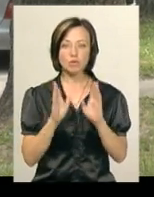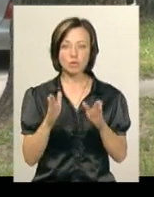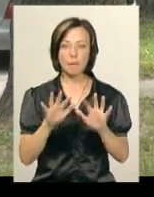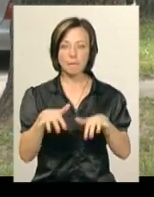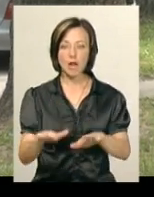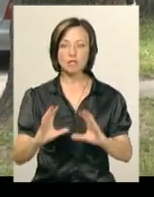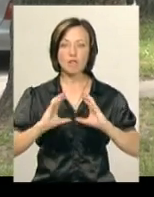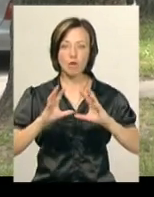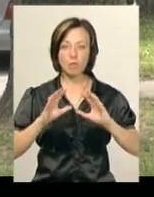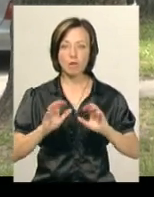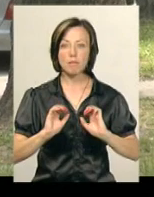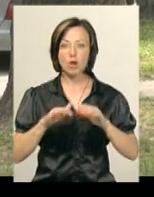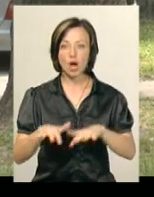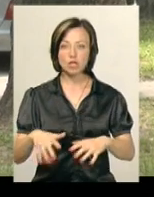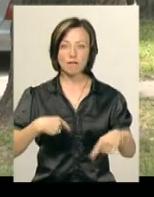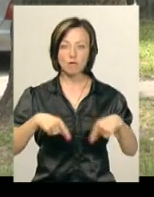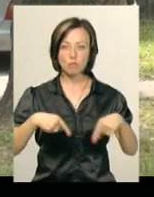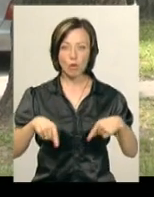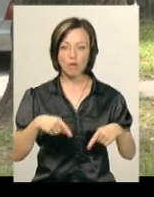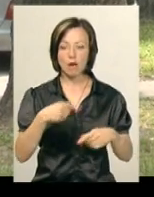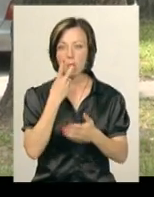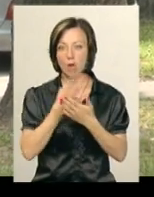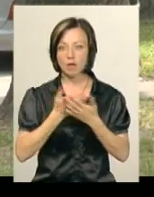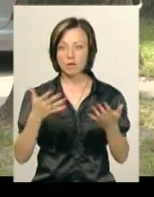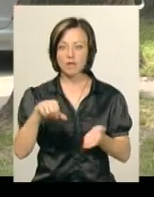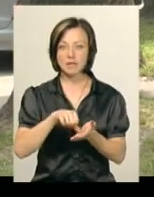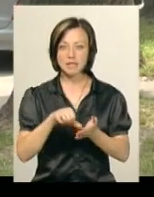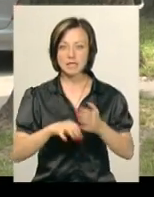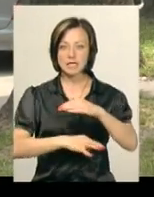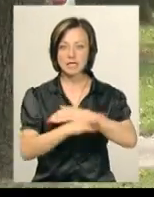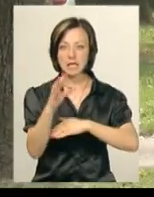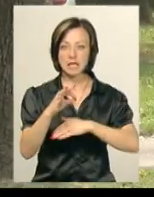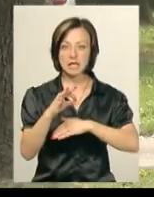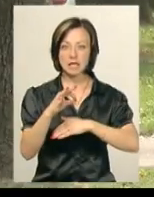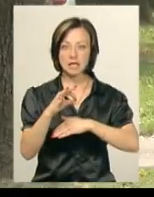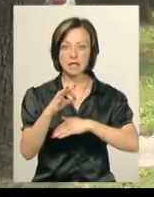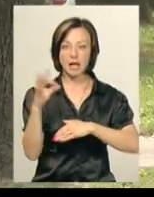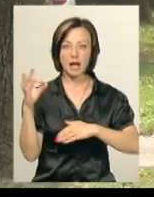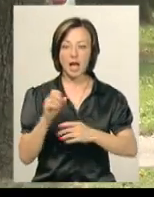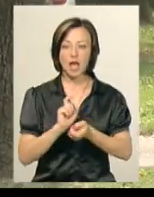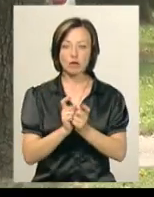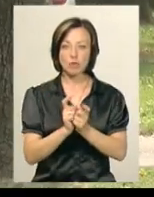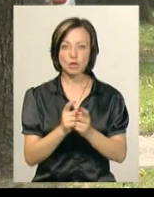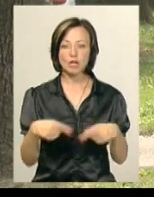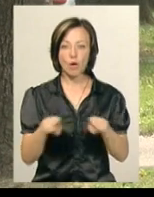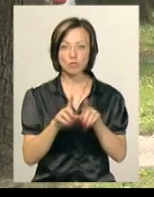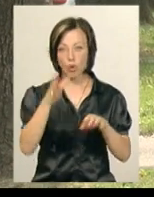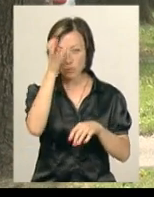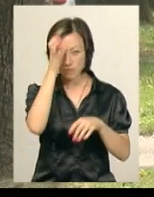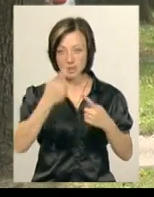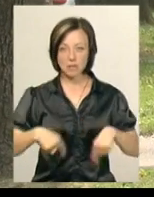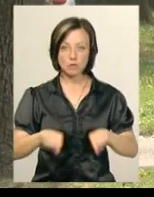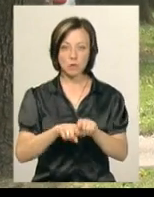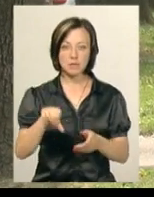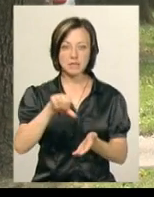пляжний волейбол, пляжний футбол, показові виступи східних єдиноборців. Також буде освітня зона, де будуть